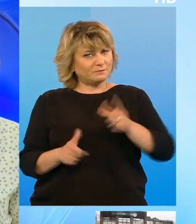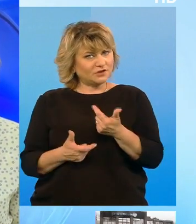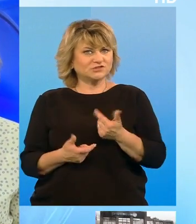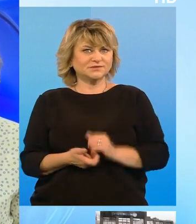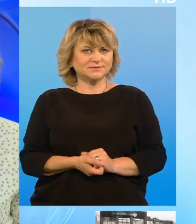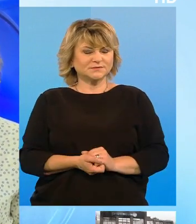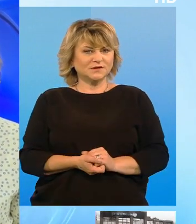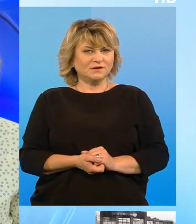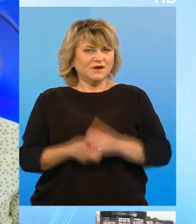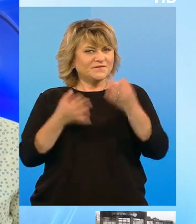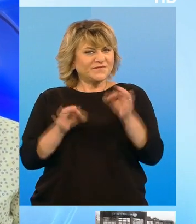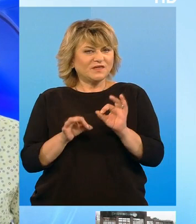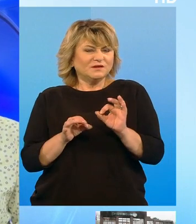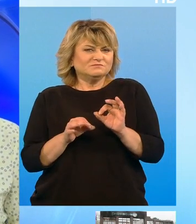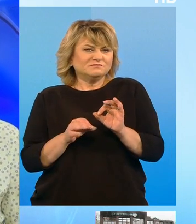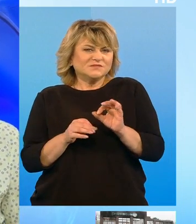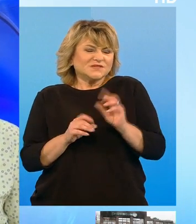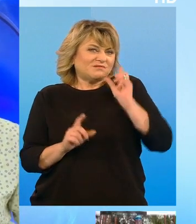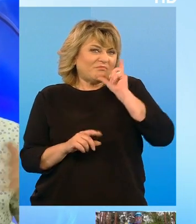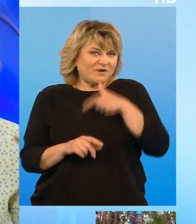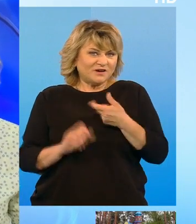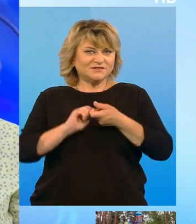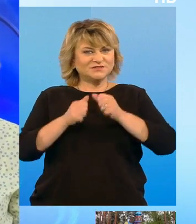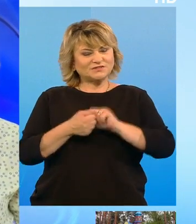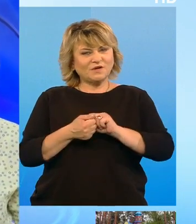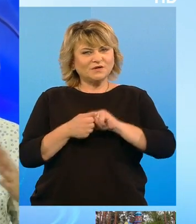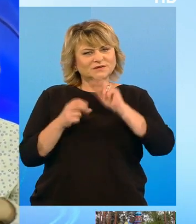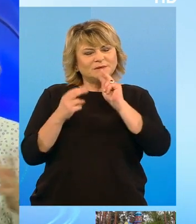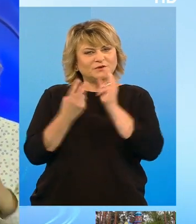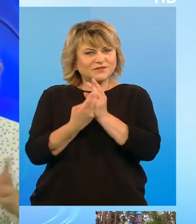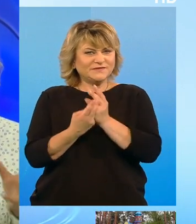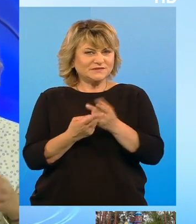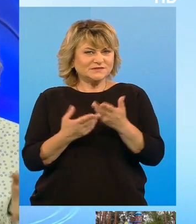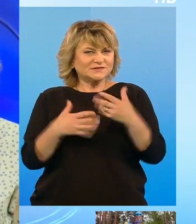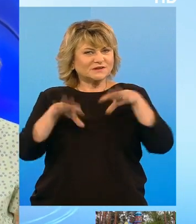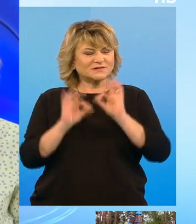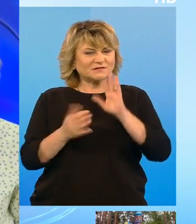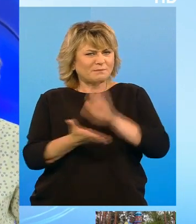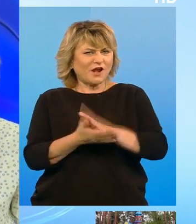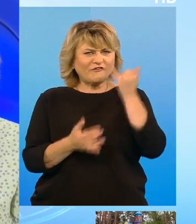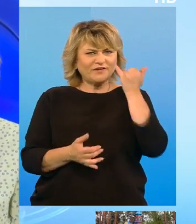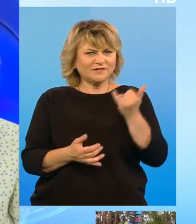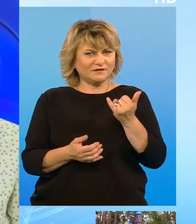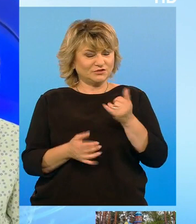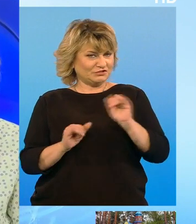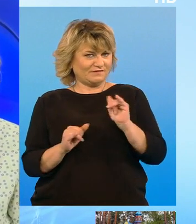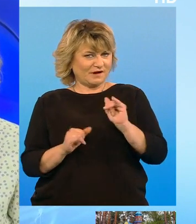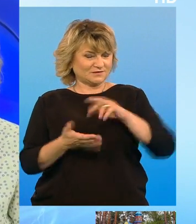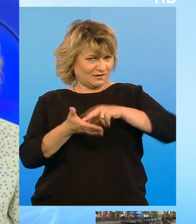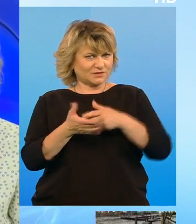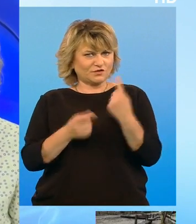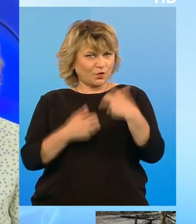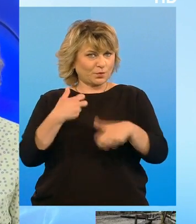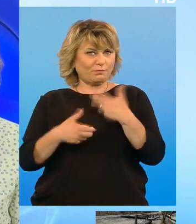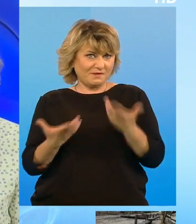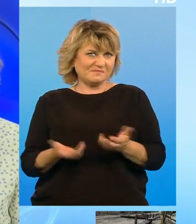fi suficient de simpatici sau de adaptabile, astfel încât să găsească pe loc o soluție ca cineva să le rezolve